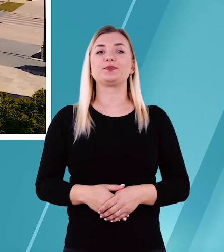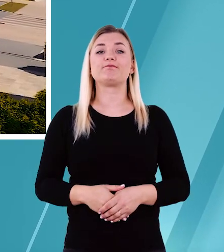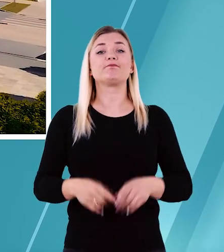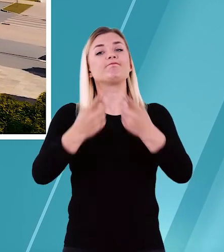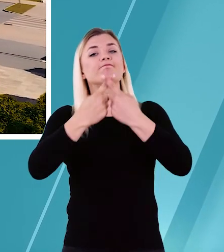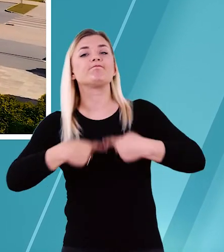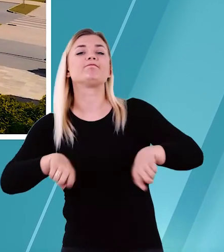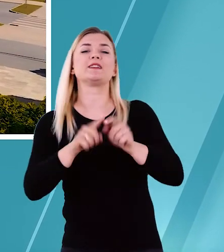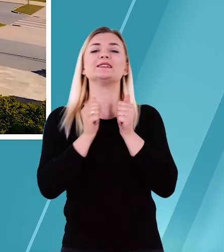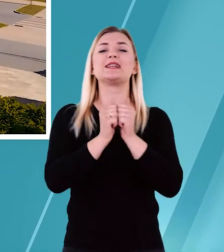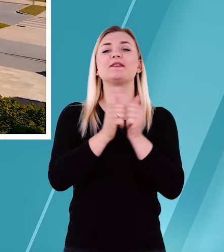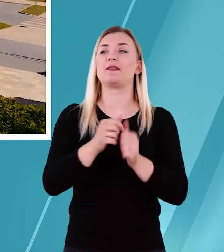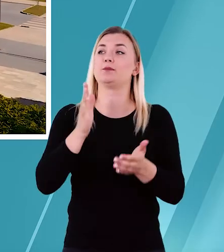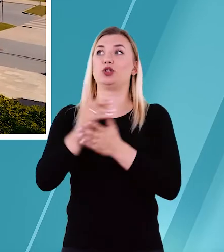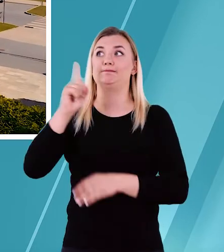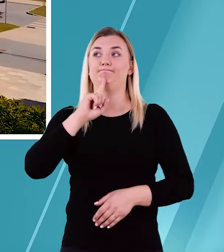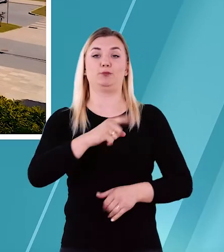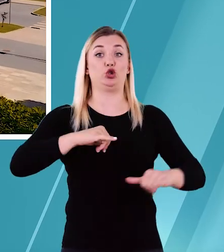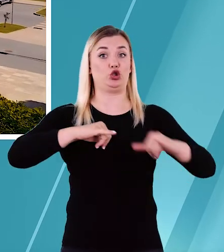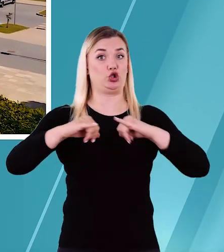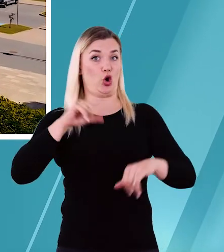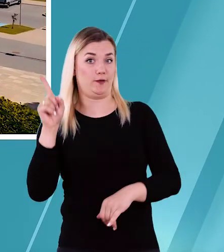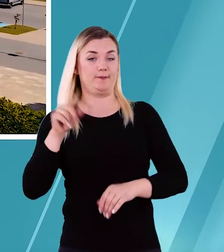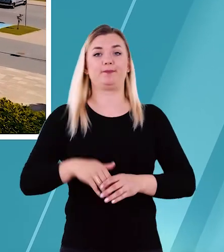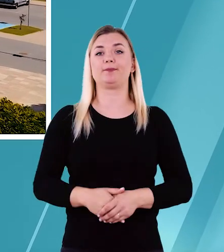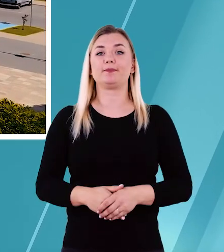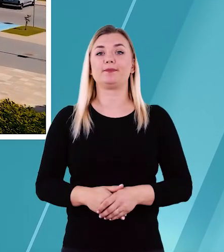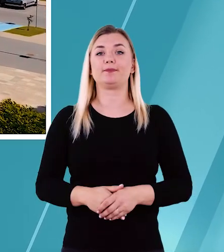Realizuje także zadania zlecone przez rząd.